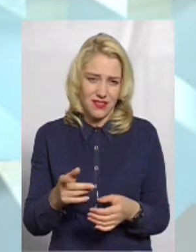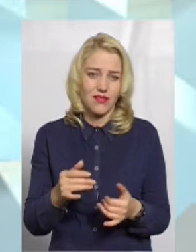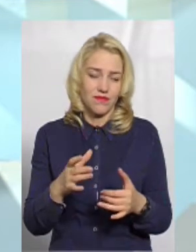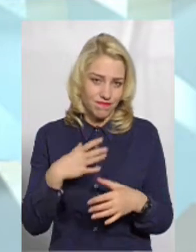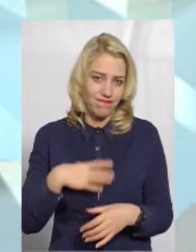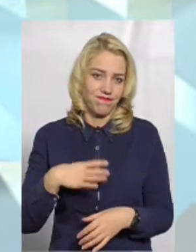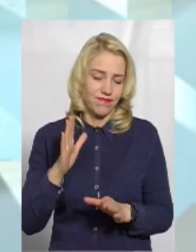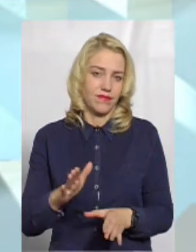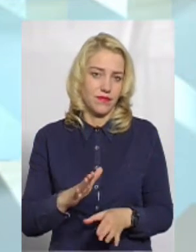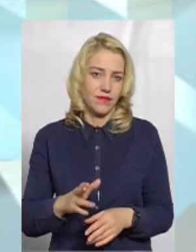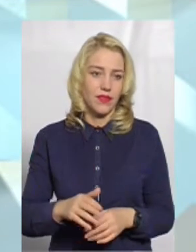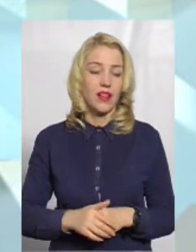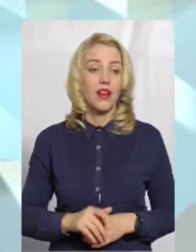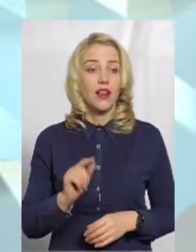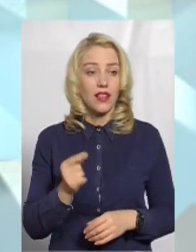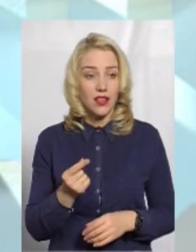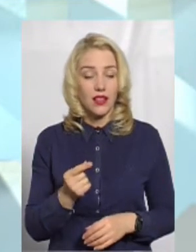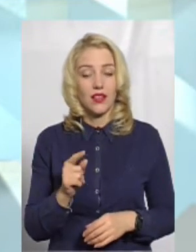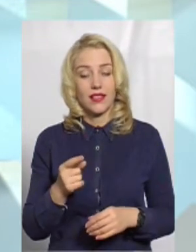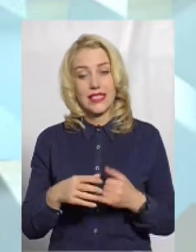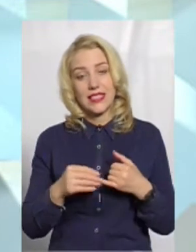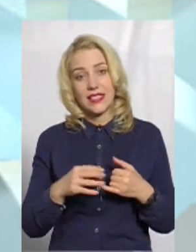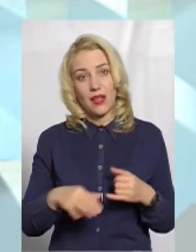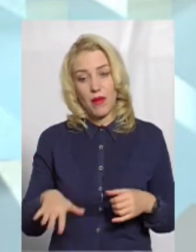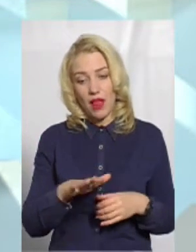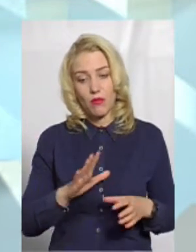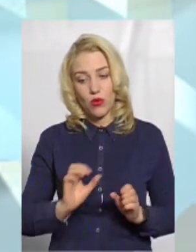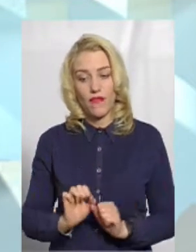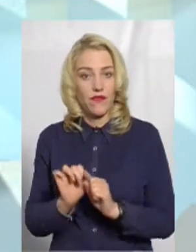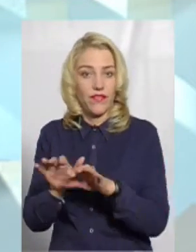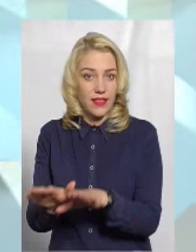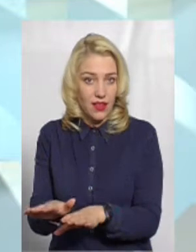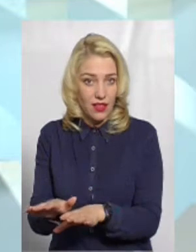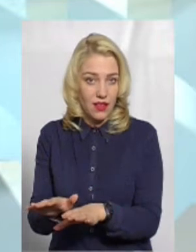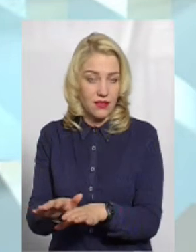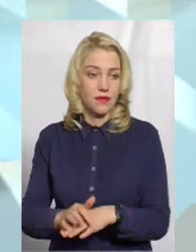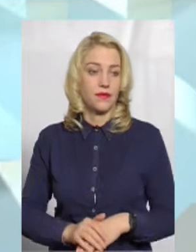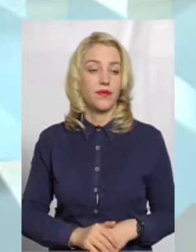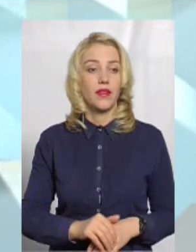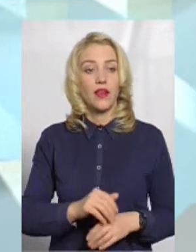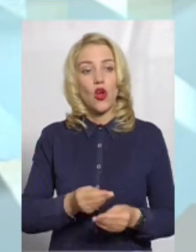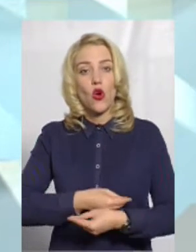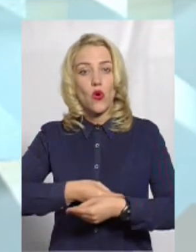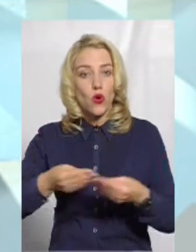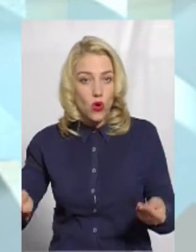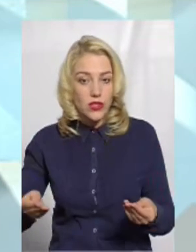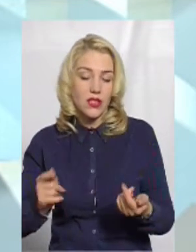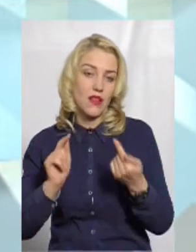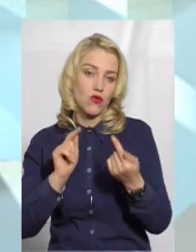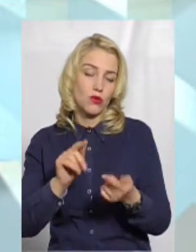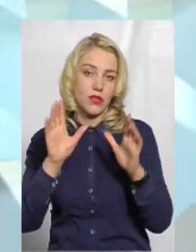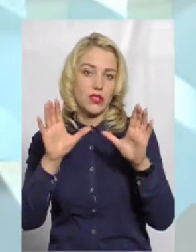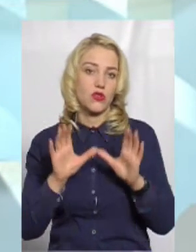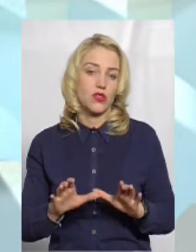діне цього. А тому земля була віддана, роздана в супереж